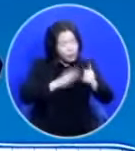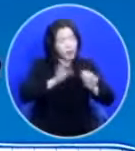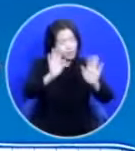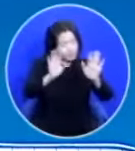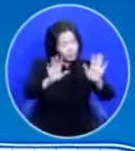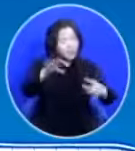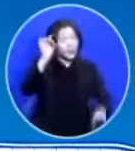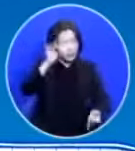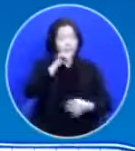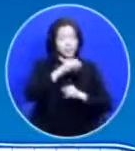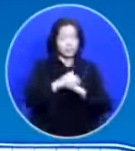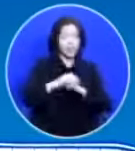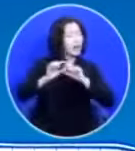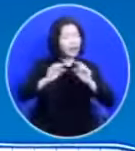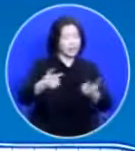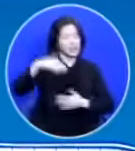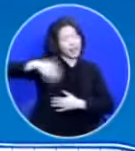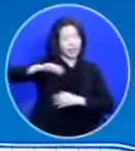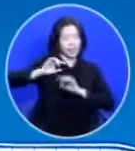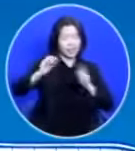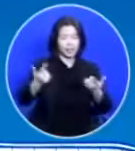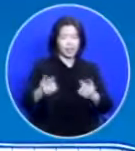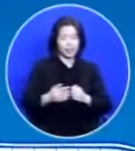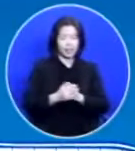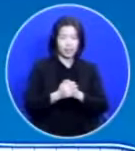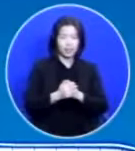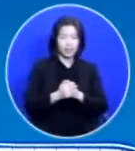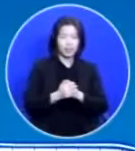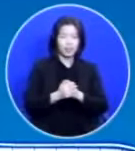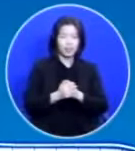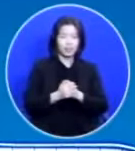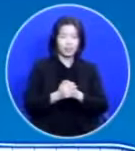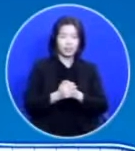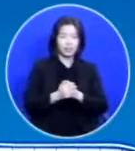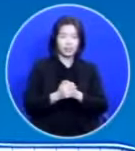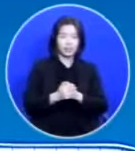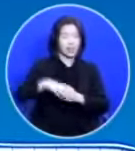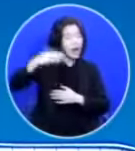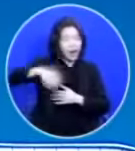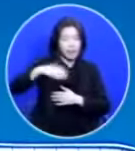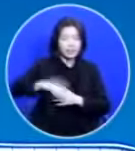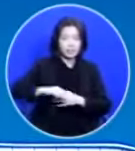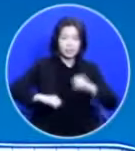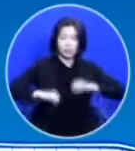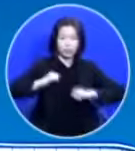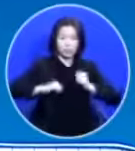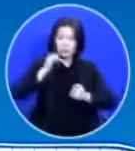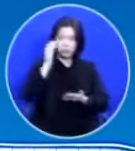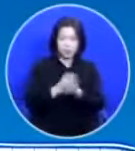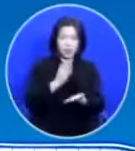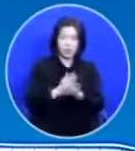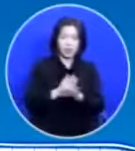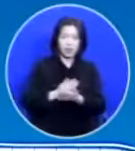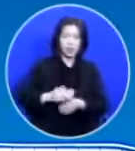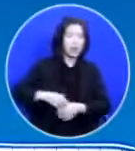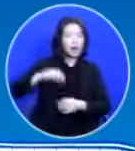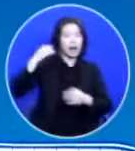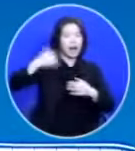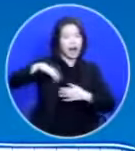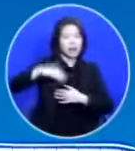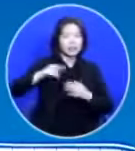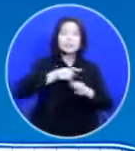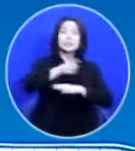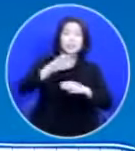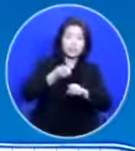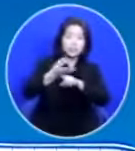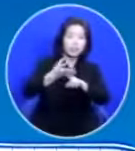아니야 아직 아니라니까 아직 움직이면 안 돼 아직 나가서 전하는